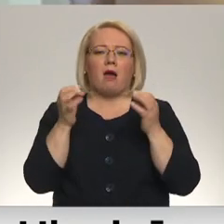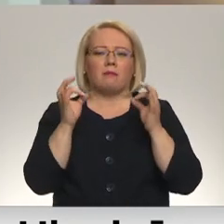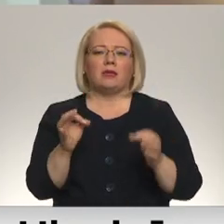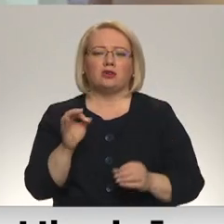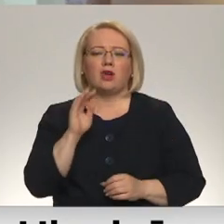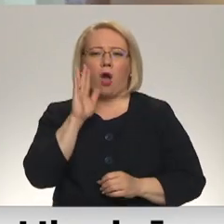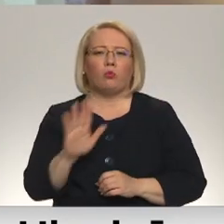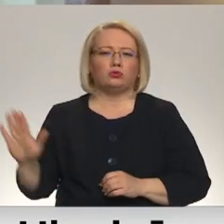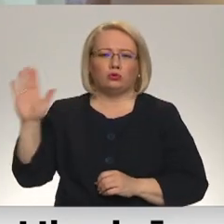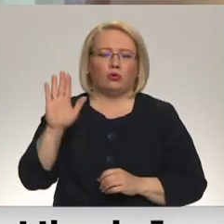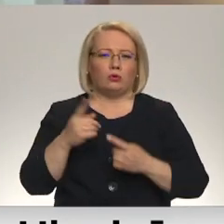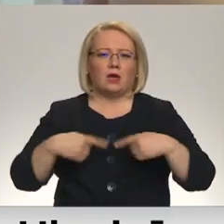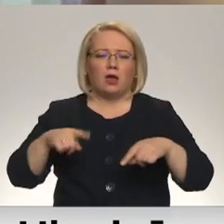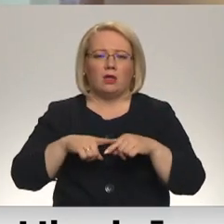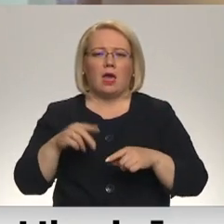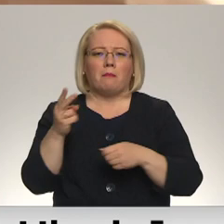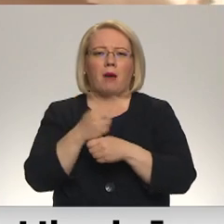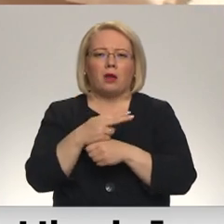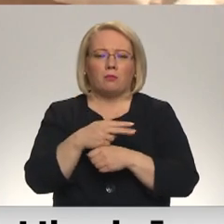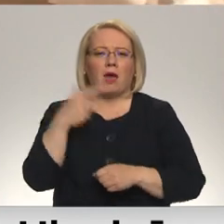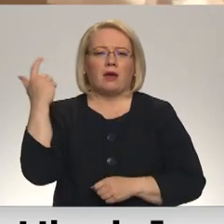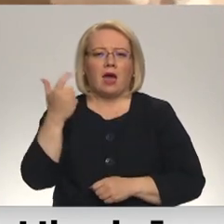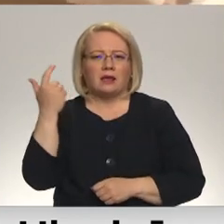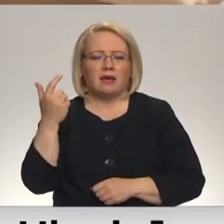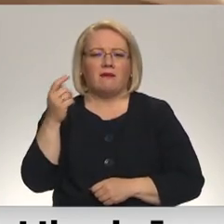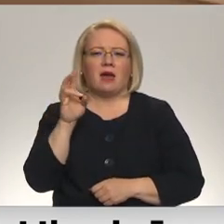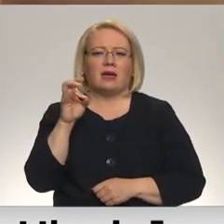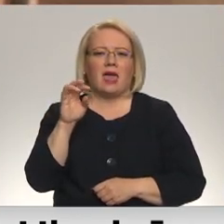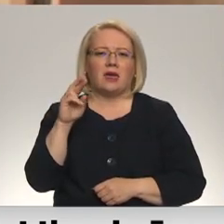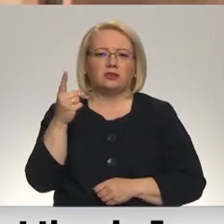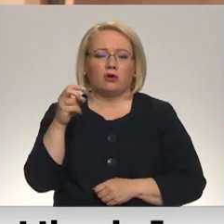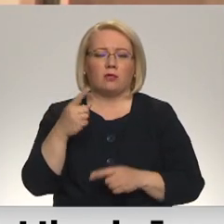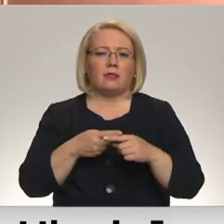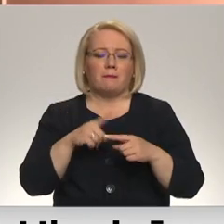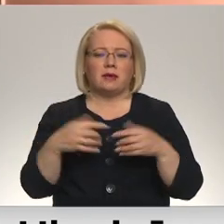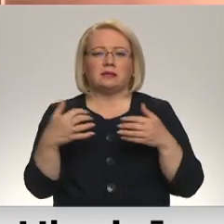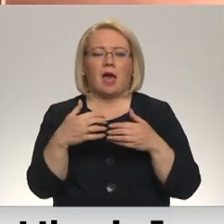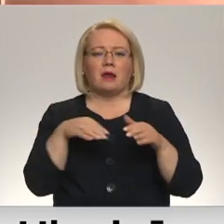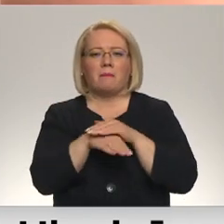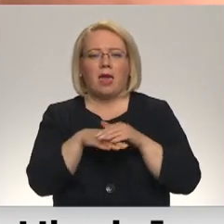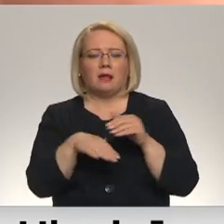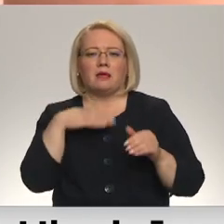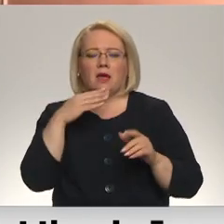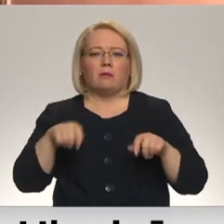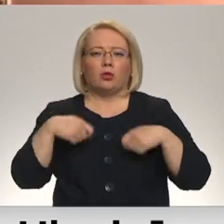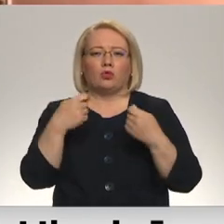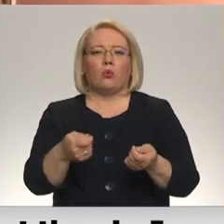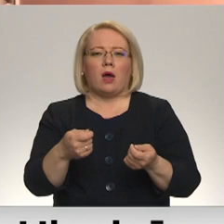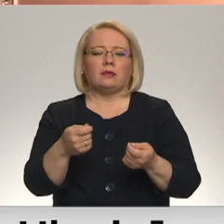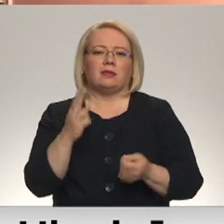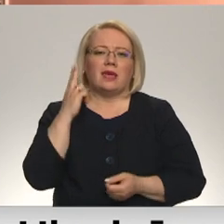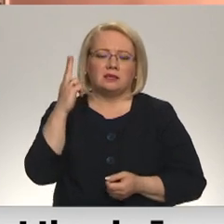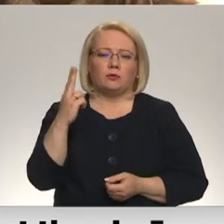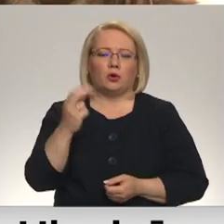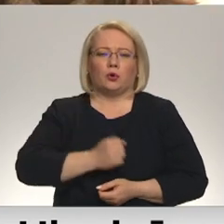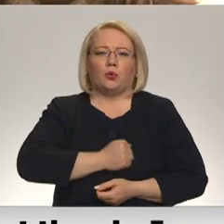teritorijām. Mariupols, Harkivs, Herstones, iespējams tieši tāpēc daļa kara bēgļu atsakās sniegt liecības, jo ir psiholoģiski grūti